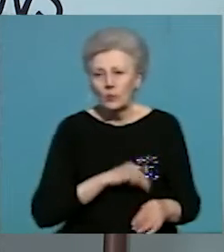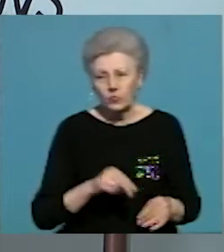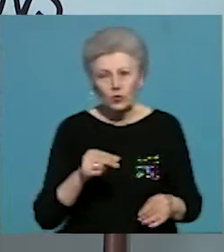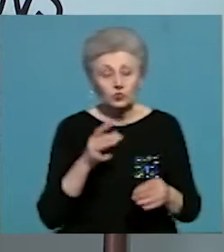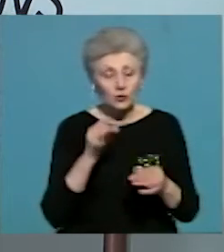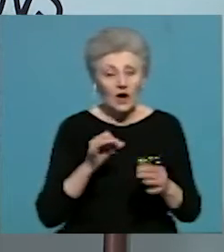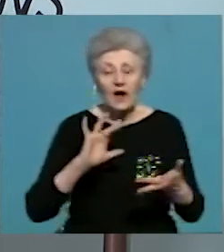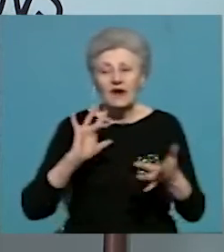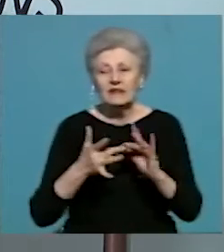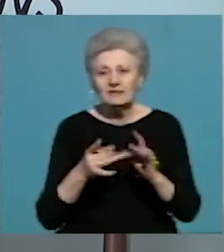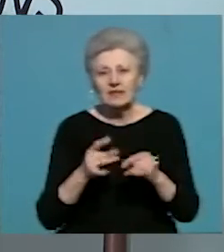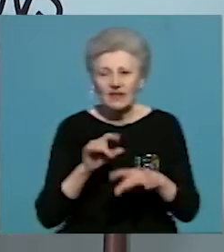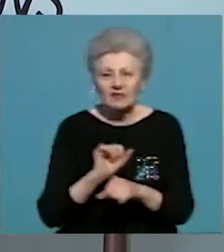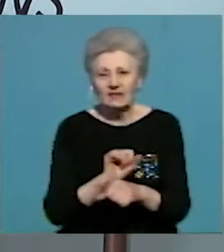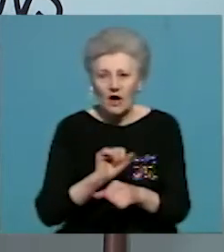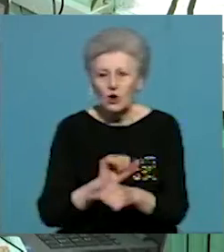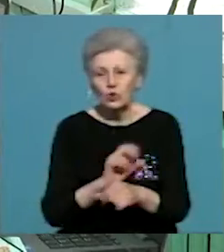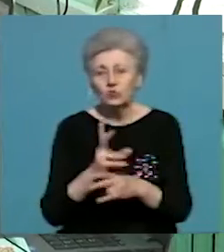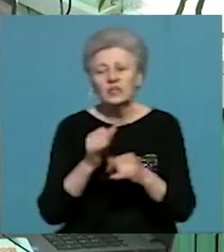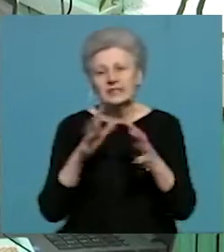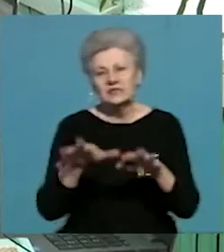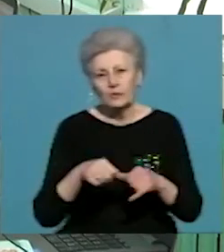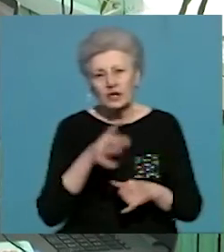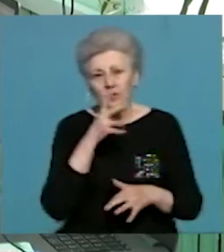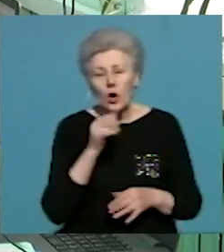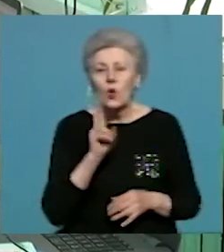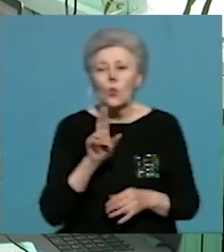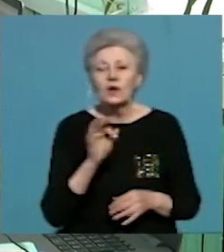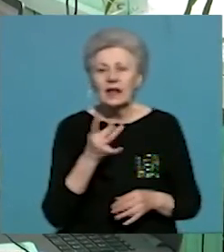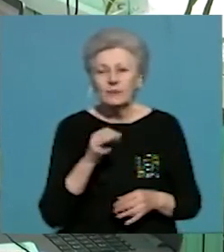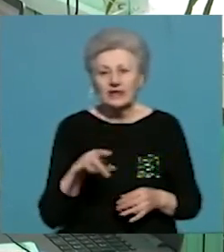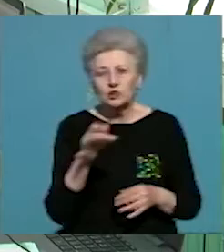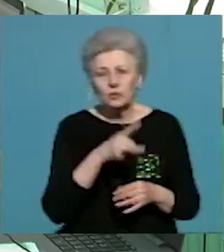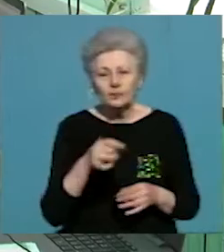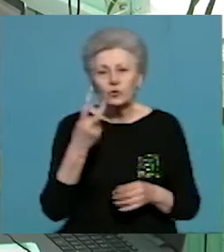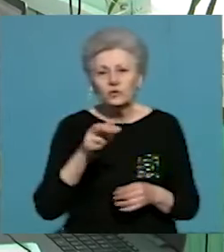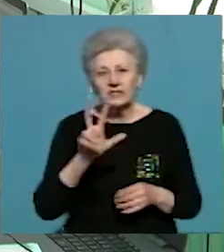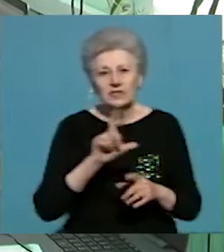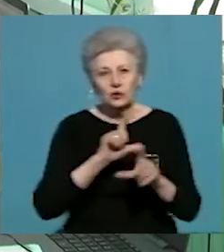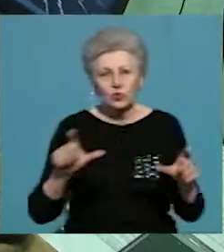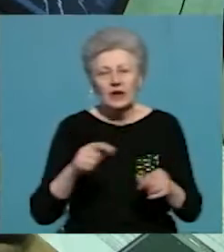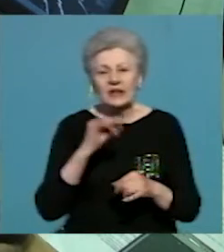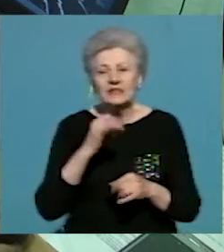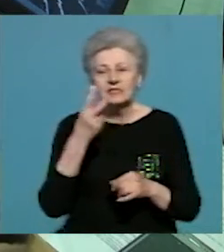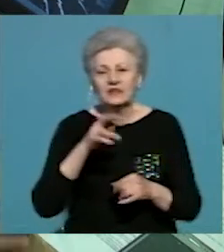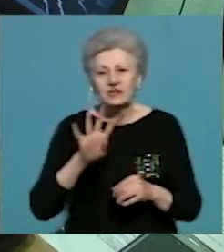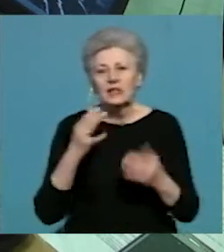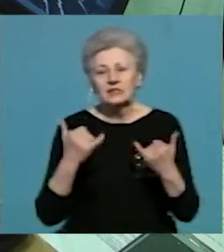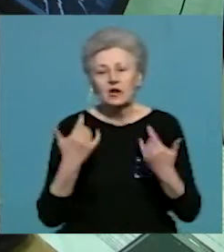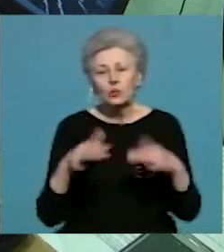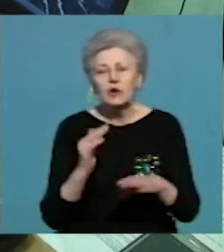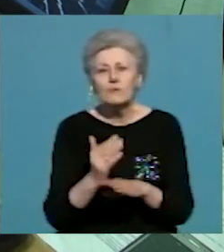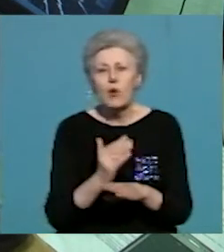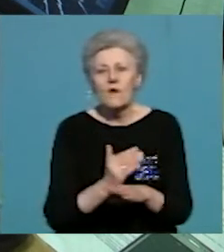ще інтернет глючить, це забирає час». У Кельменецькому районі у 23 школах з 24 зараз повільний